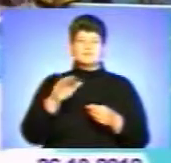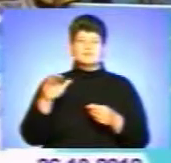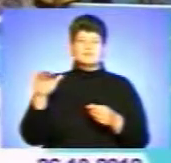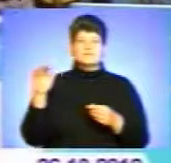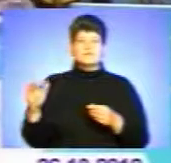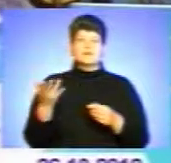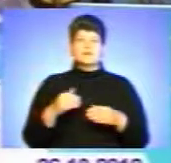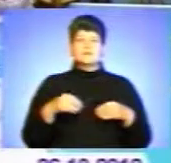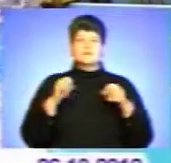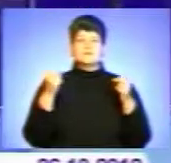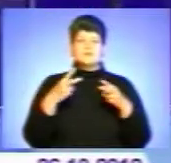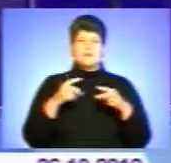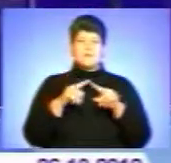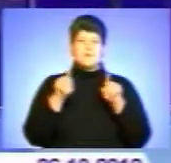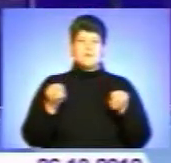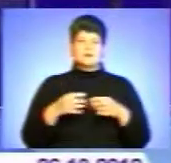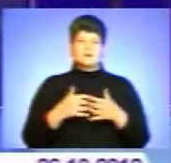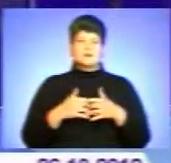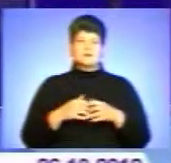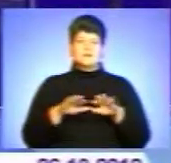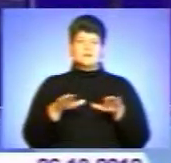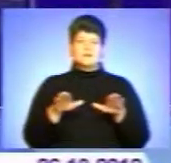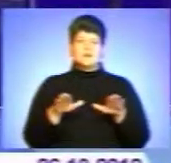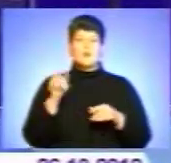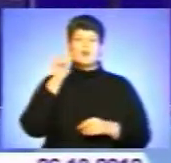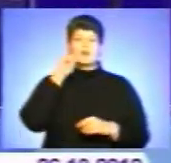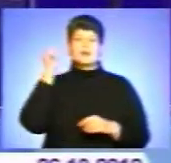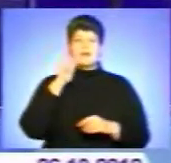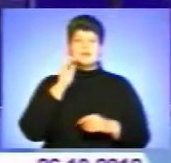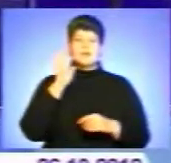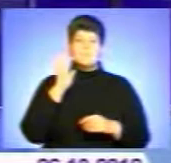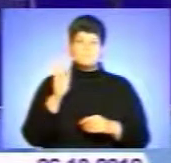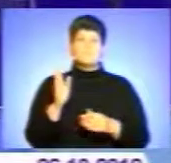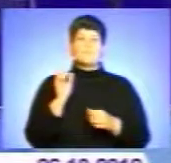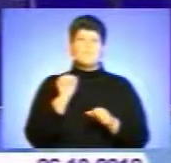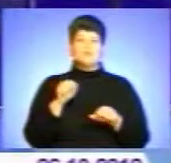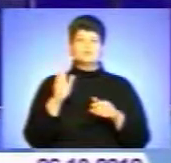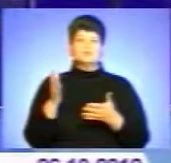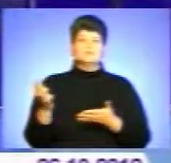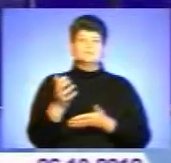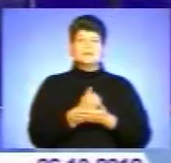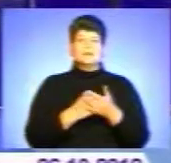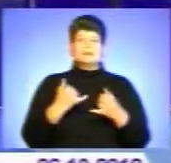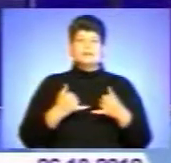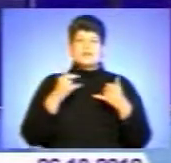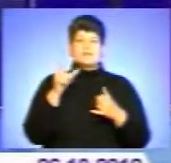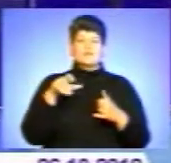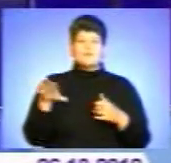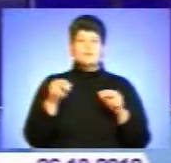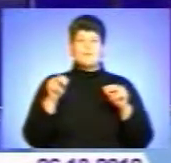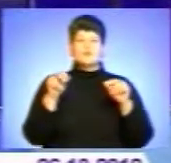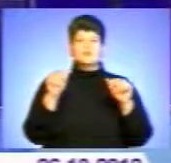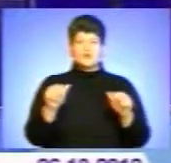обладнання для басейну. Україна може стати житницею Європи, не завжаючи на складні погодні умови. Під час посівної